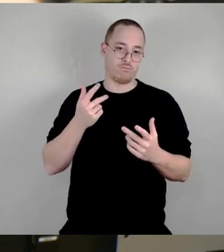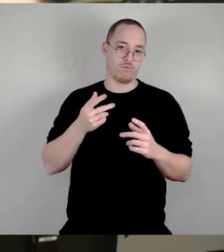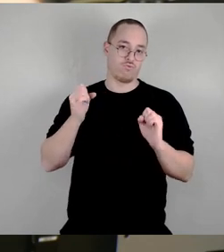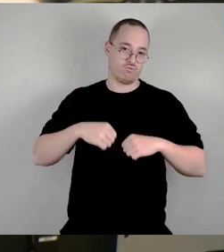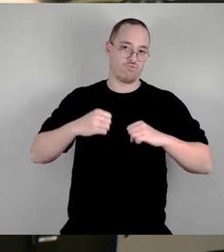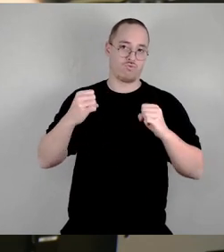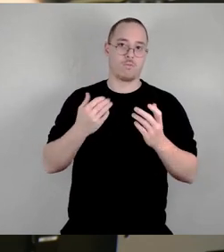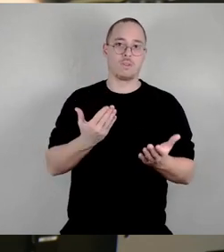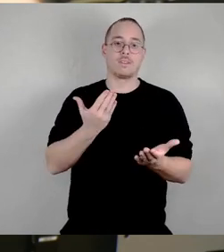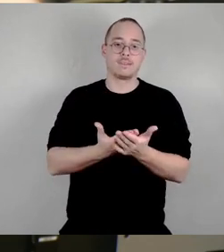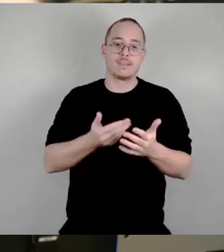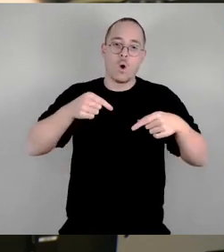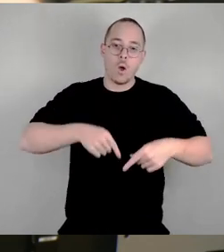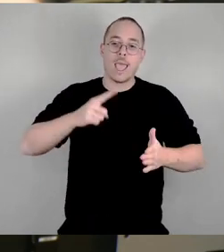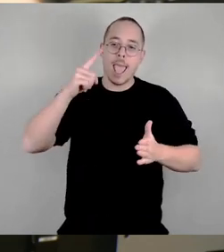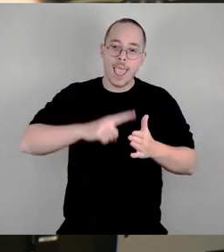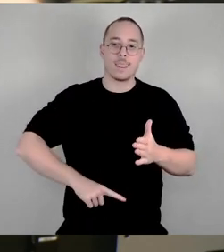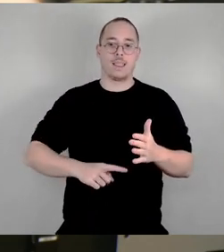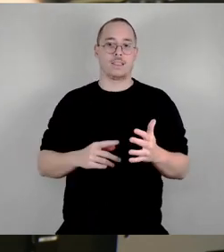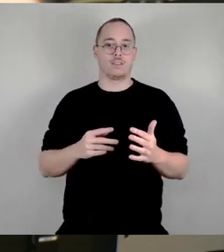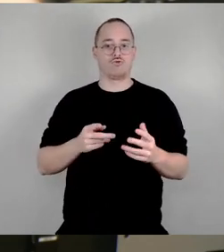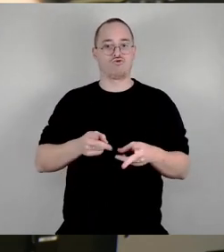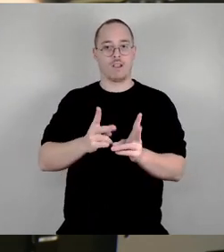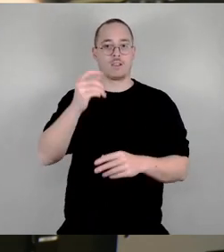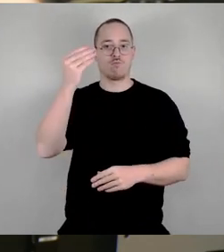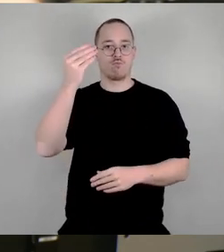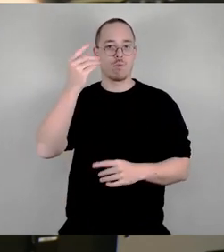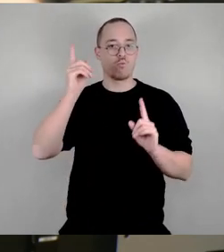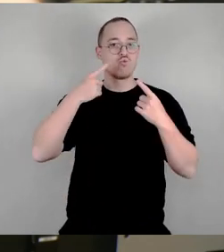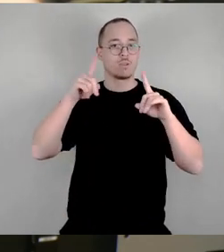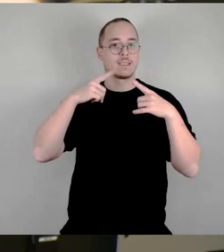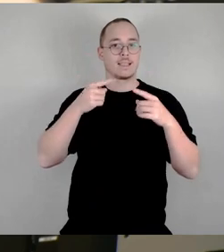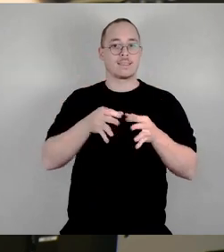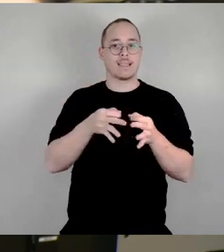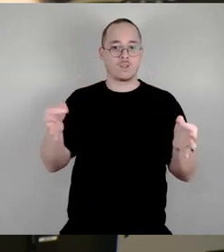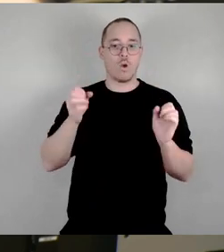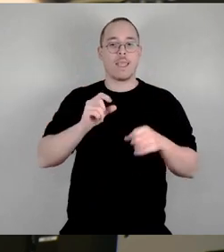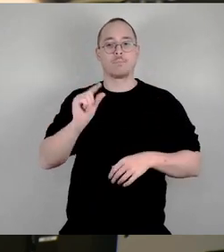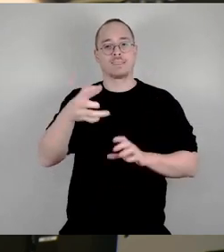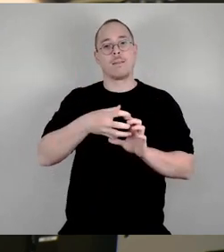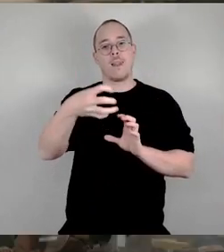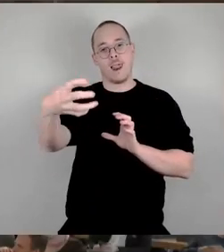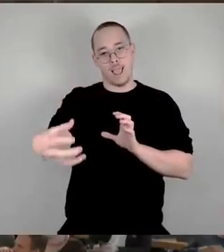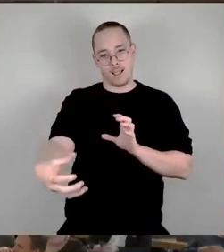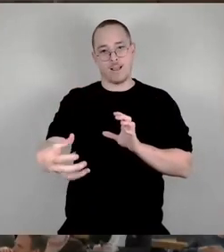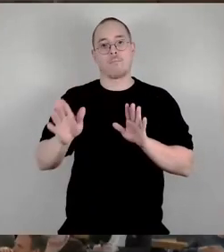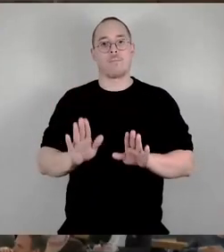-Satzung, die etwas länger eine Halbwertzeit hat, als die letzte Fassung und die vorhergehende. Vielen Dank.